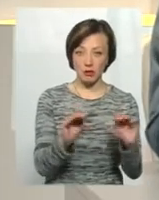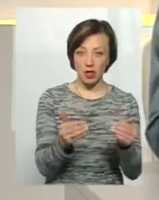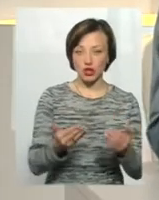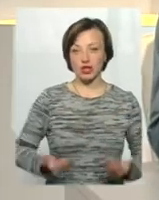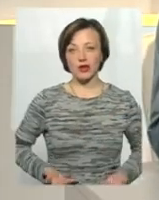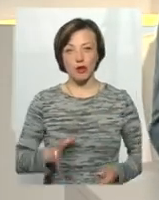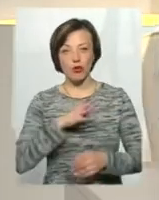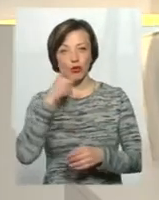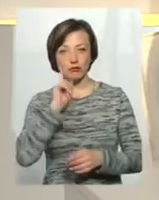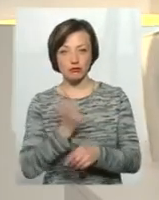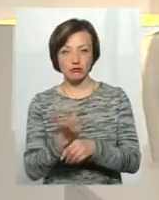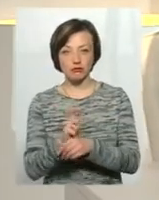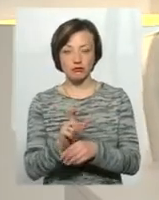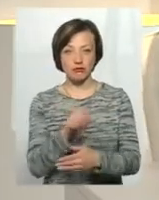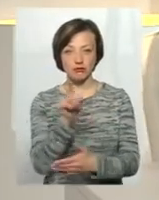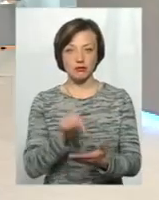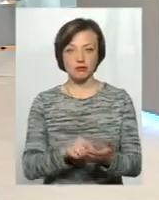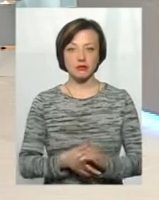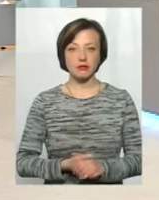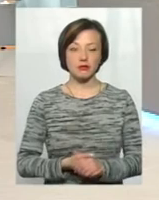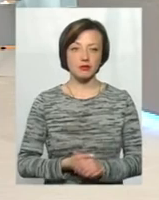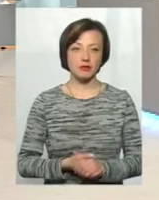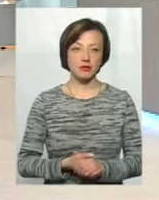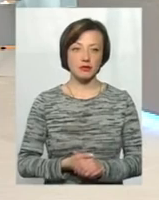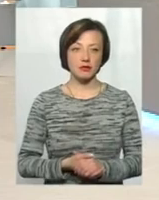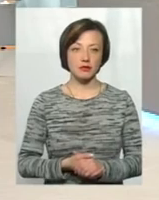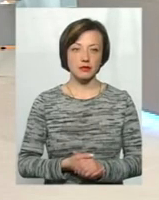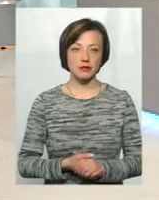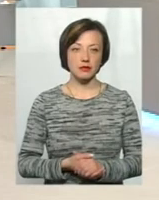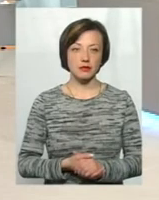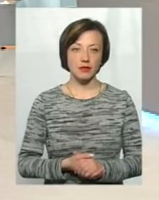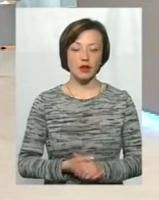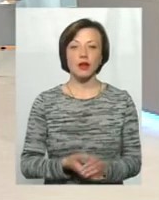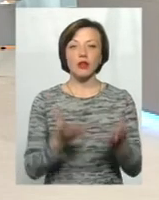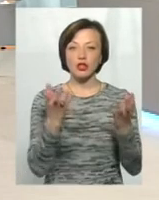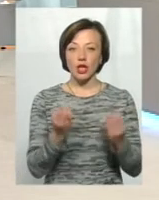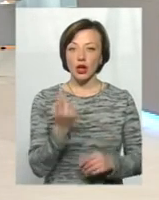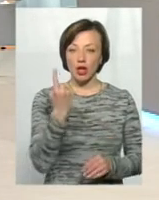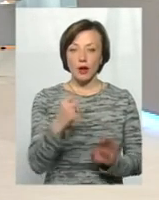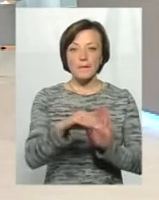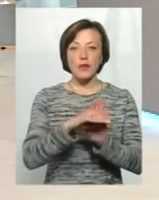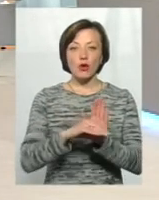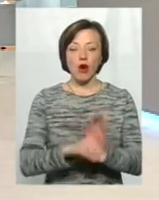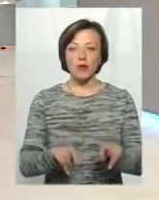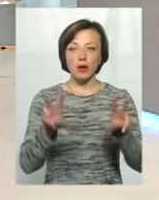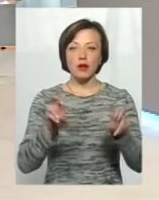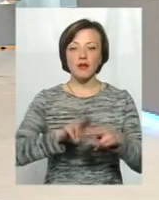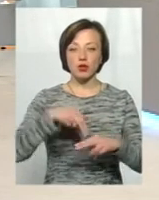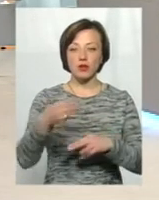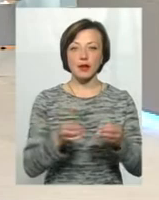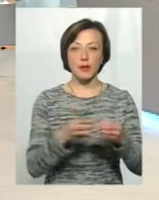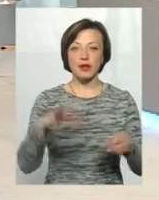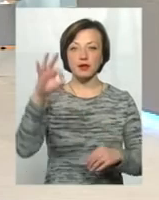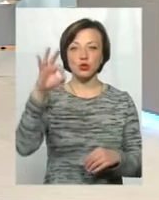життя було комфортніше? Ми назвали одну програму. І є ще одна програма. Це відшкодування 15%